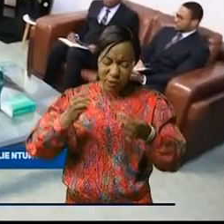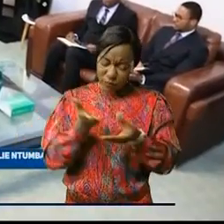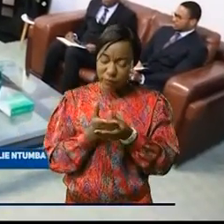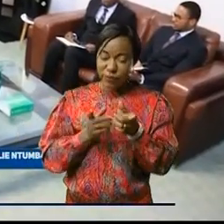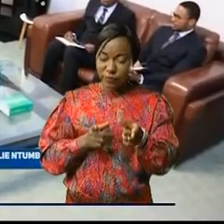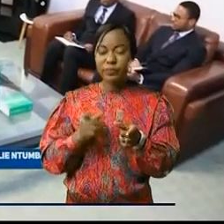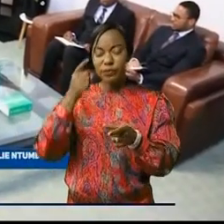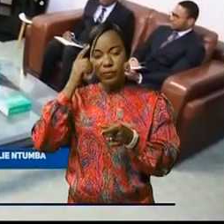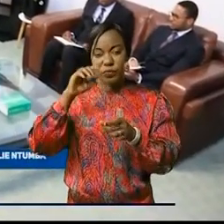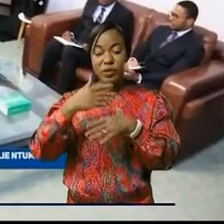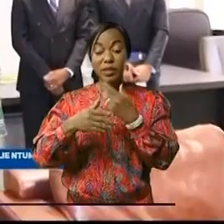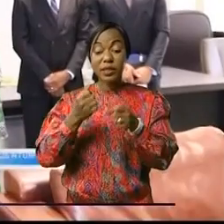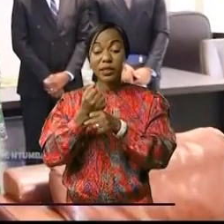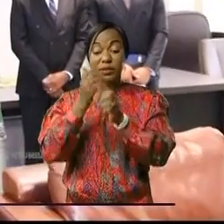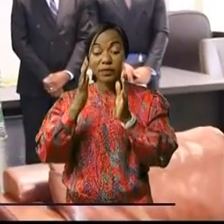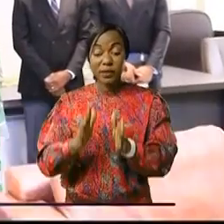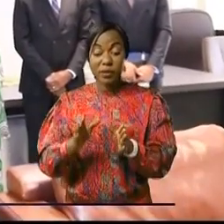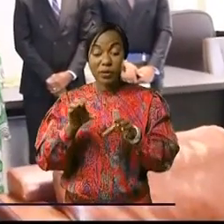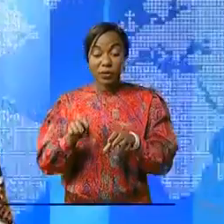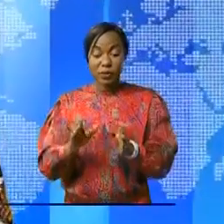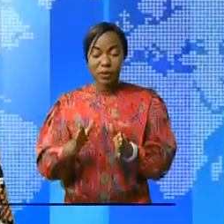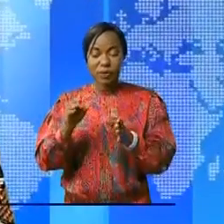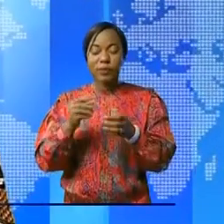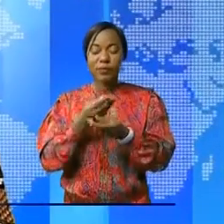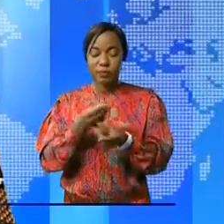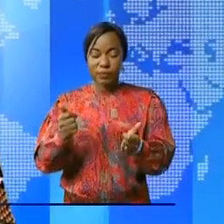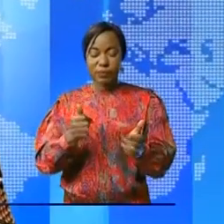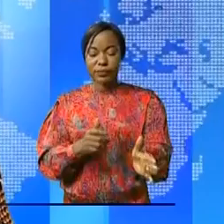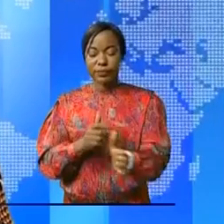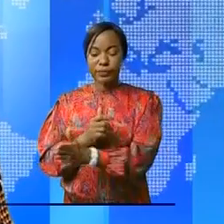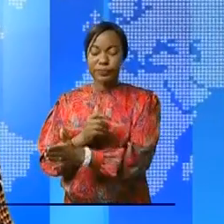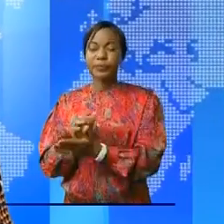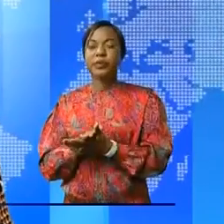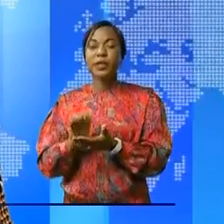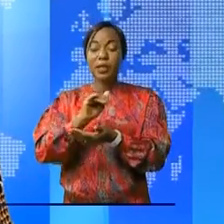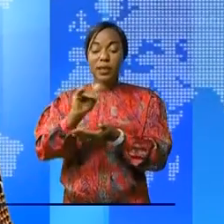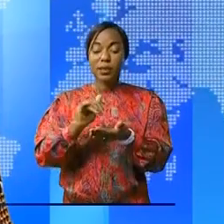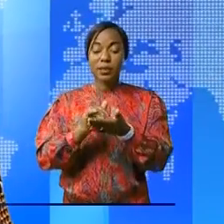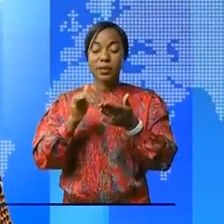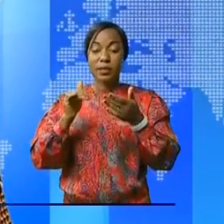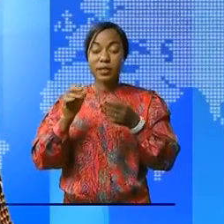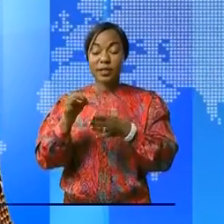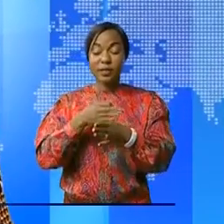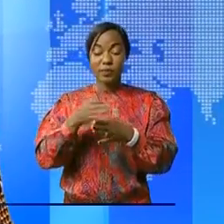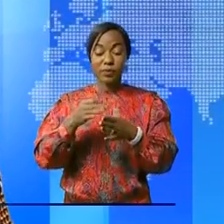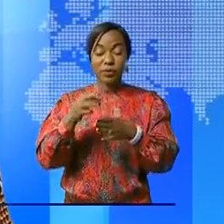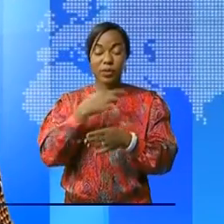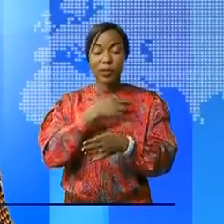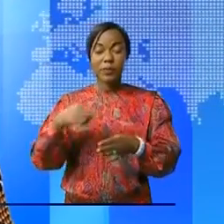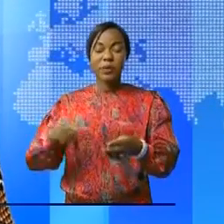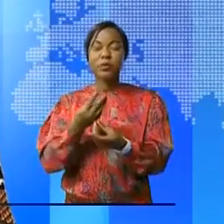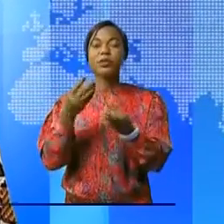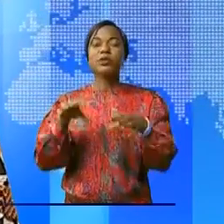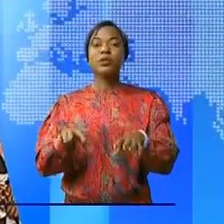les travailleurs congolais trouvent gain de cause. Le centre de formation sociale en République démocratique du